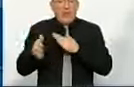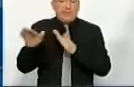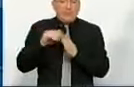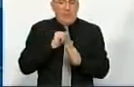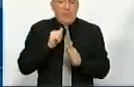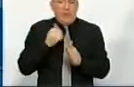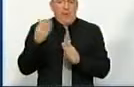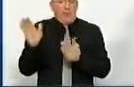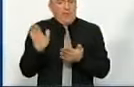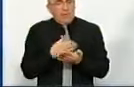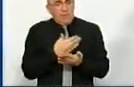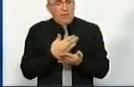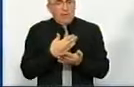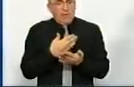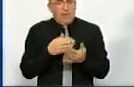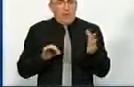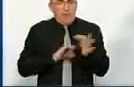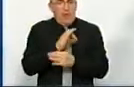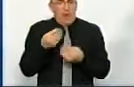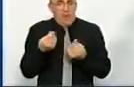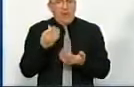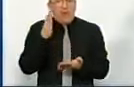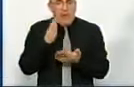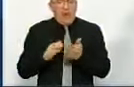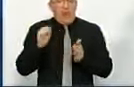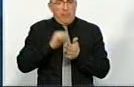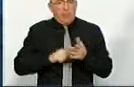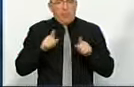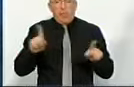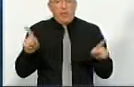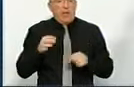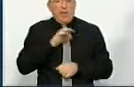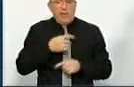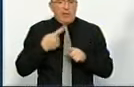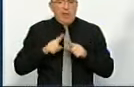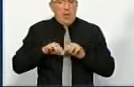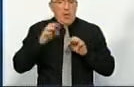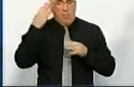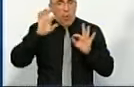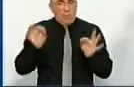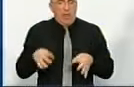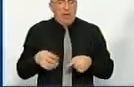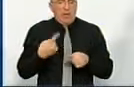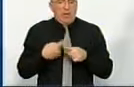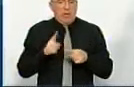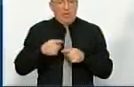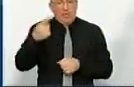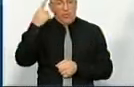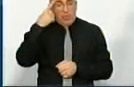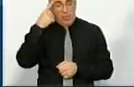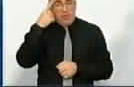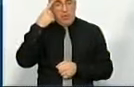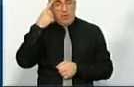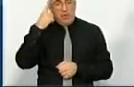Їхня відсутність або проєктних менеджерів саме і є причиною того, що не користується цими моделями? Так, тому що якщо ви думаєте,